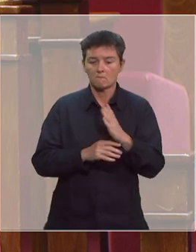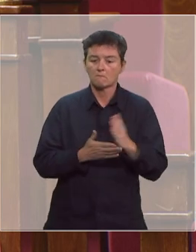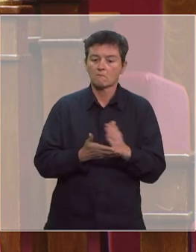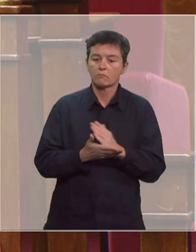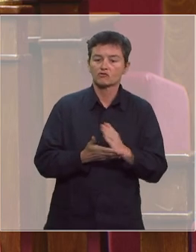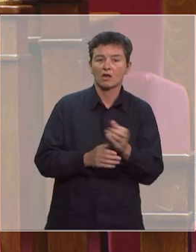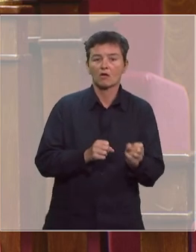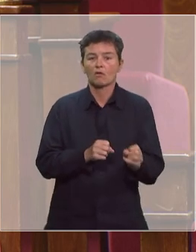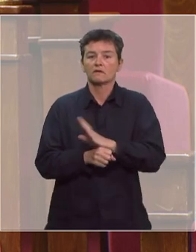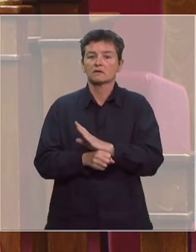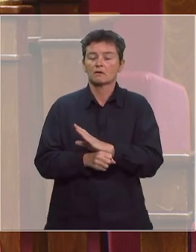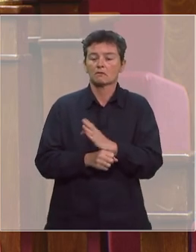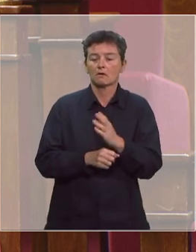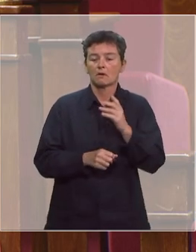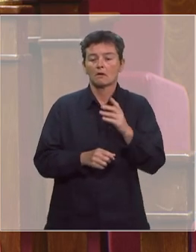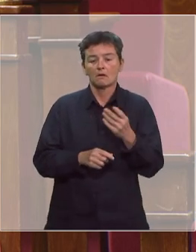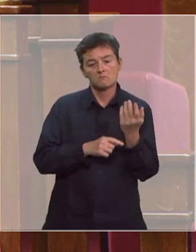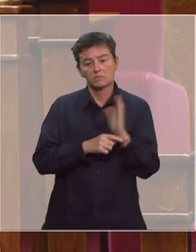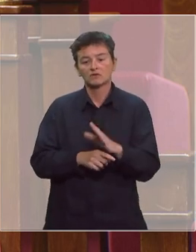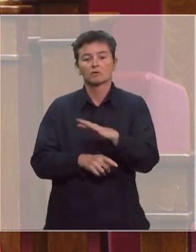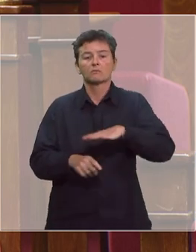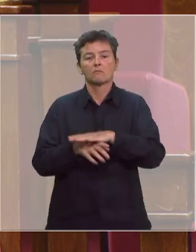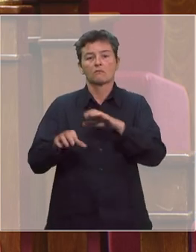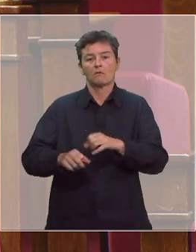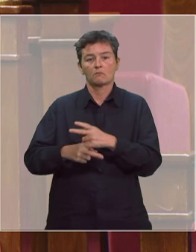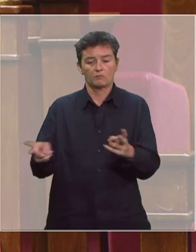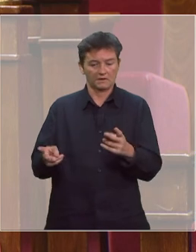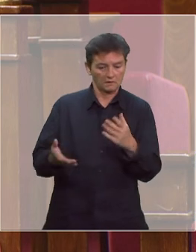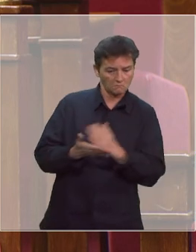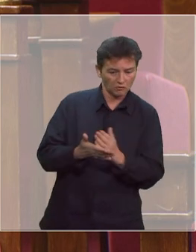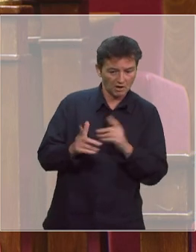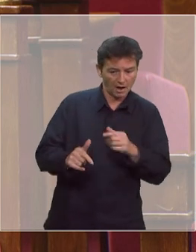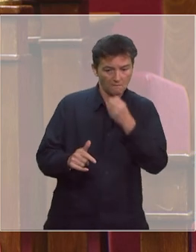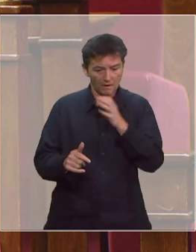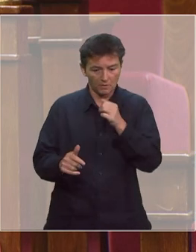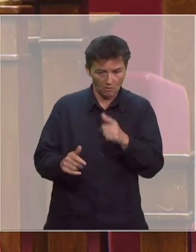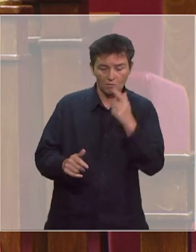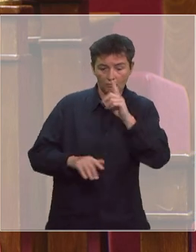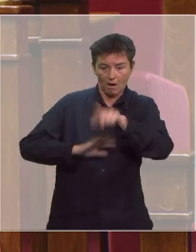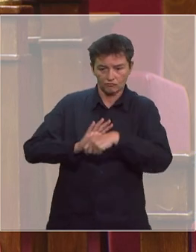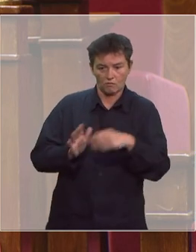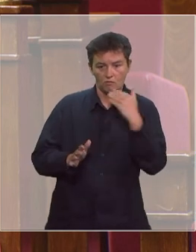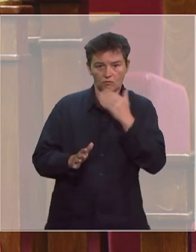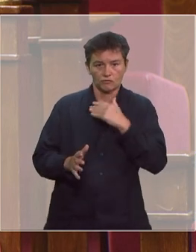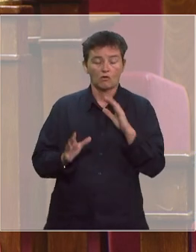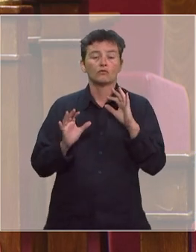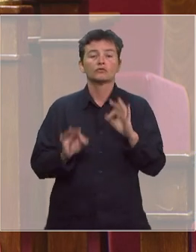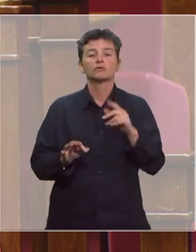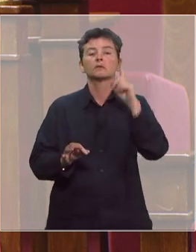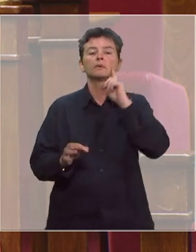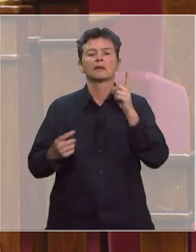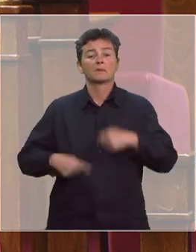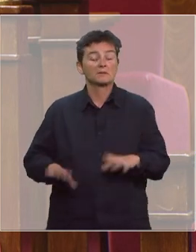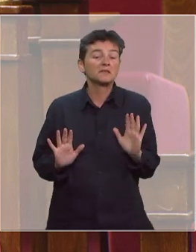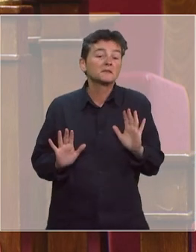auprès des pouvoirs publics et obtenir, si ces projets sont jugés pertinents, des financements en urgence. Ainsi, Madame la Ministre, ne